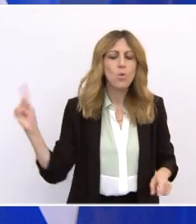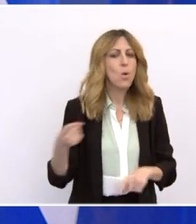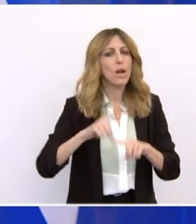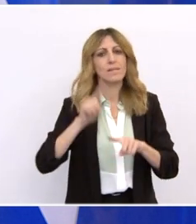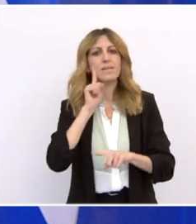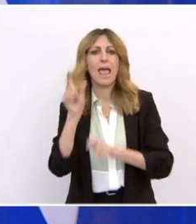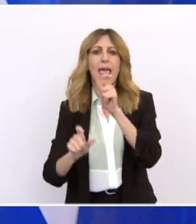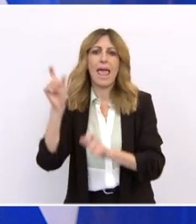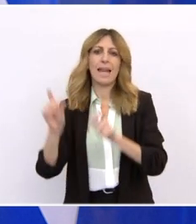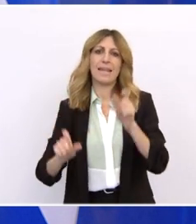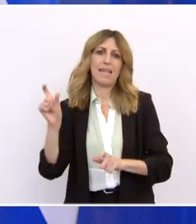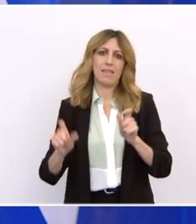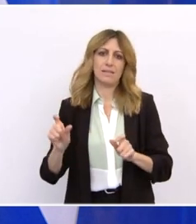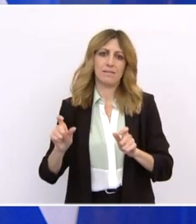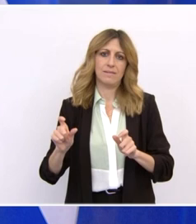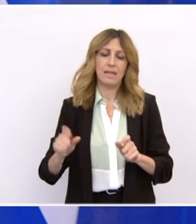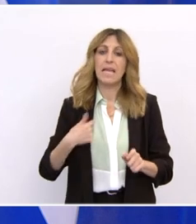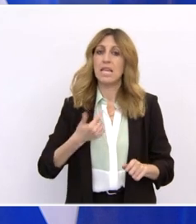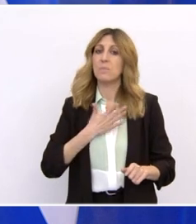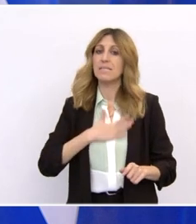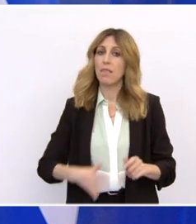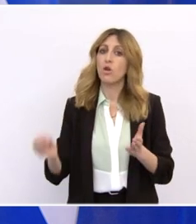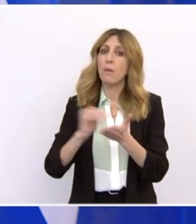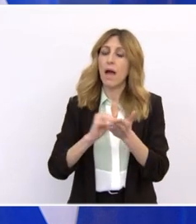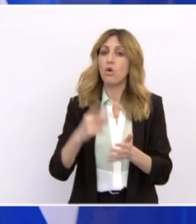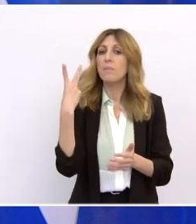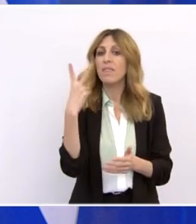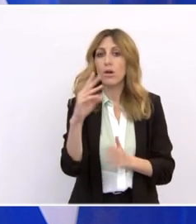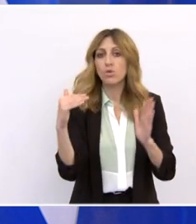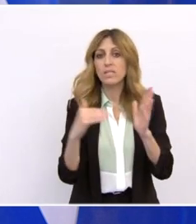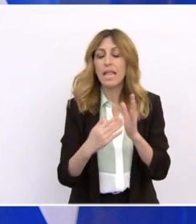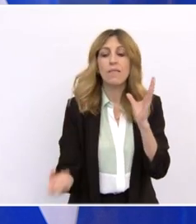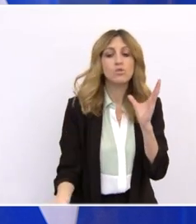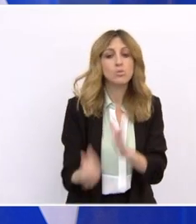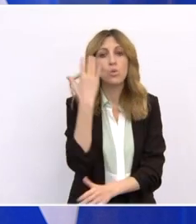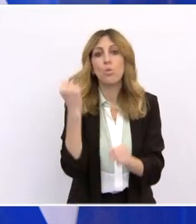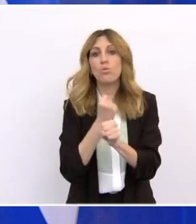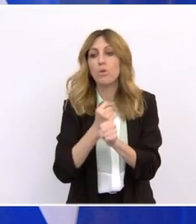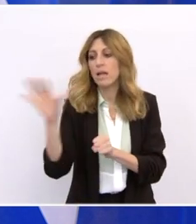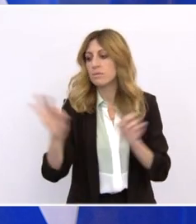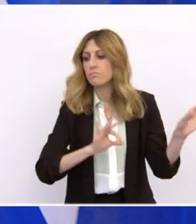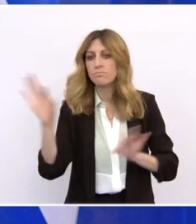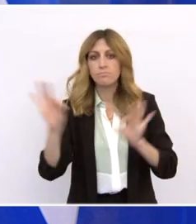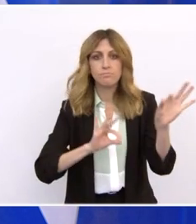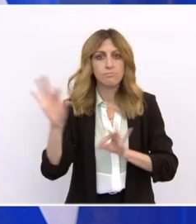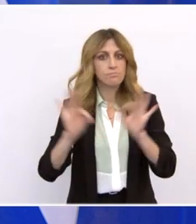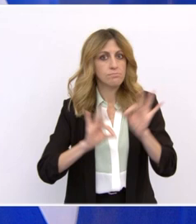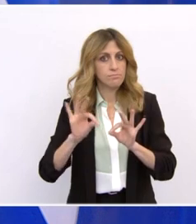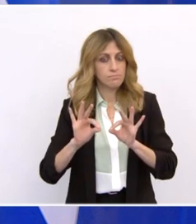δημιουργήσει επιπλέον 200.000 νέες θέσεις εργασίας, αυξάνοντας κατά 7